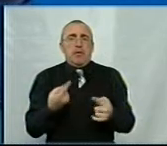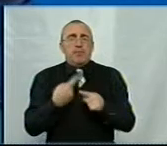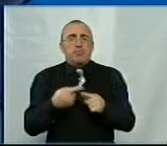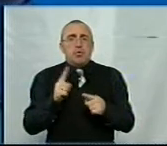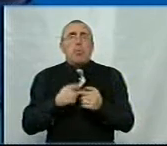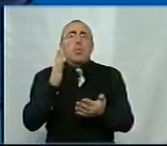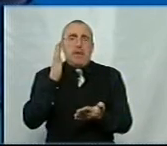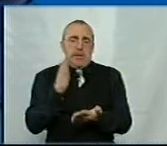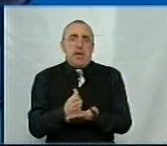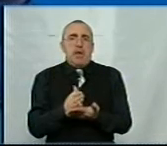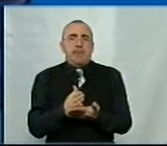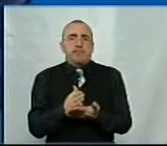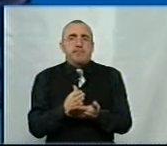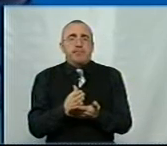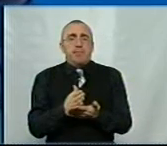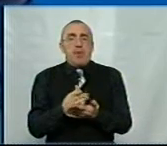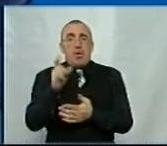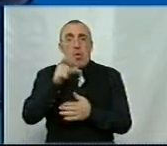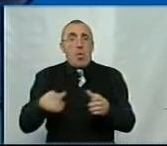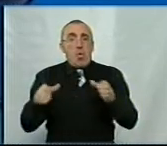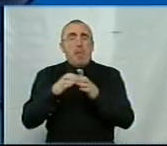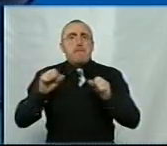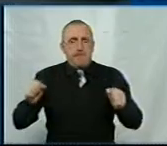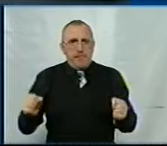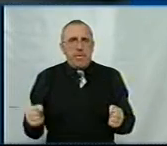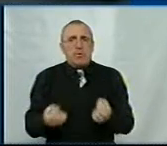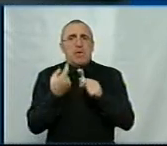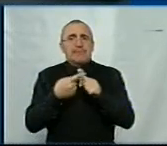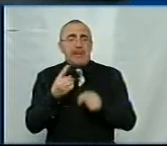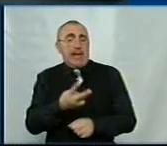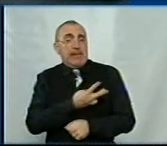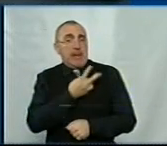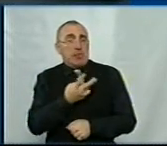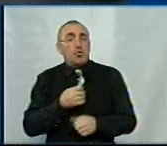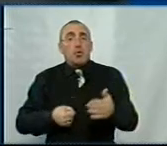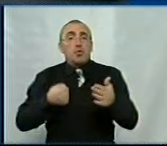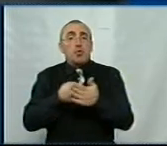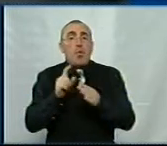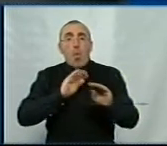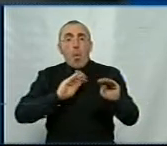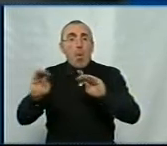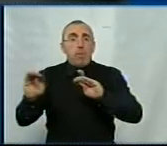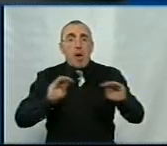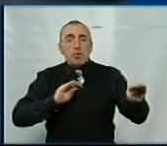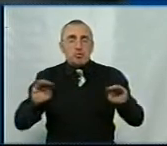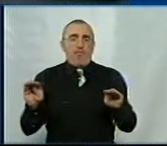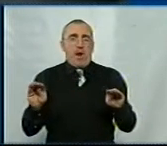цьому є. І громада підтримує ці ініціативи щодо облаштування